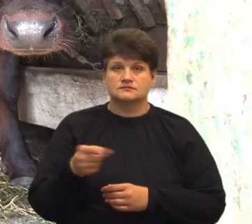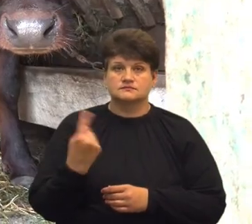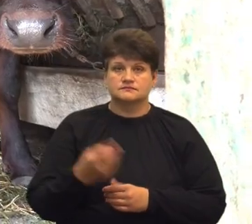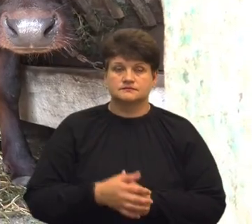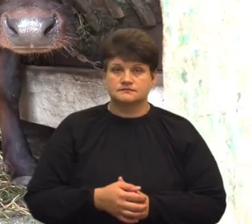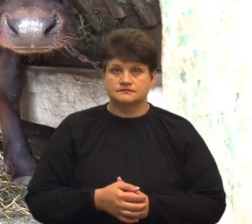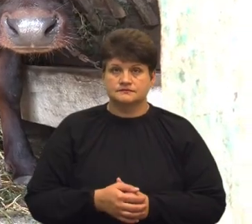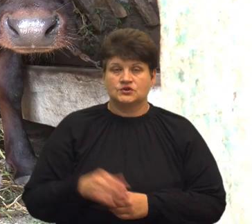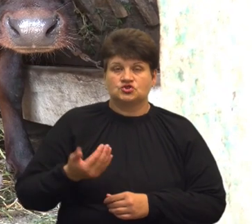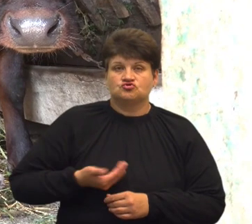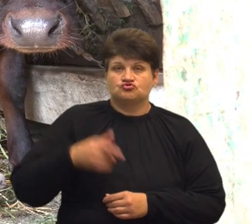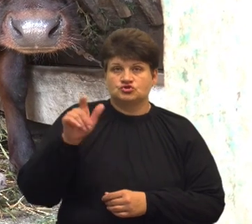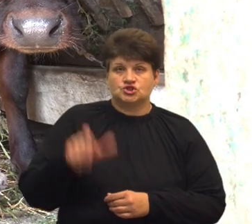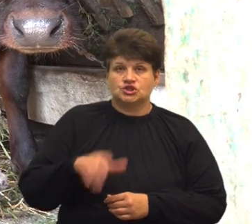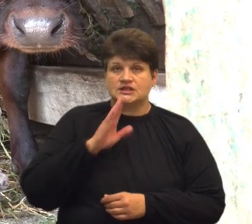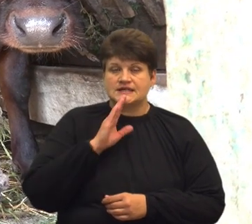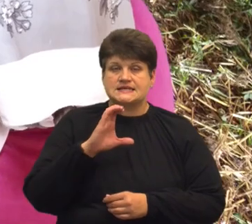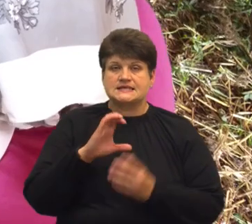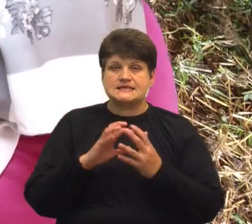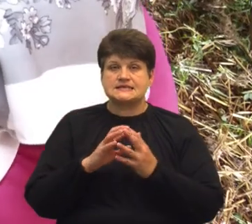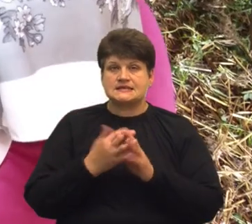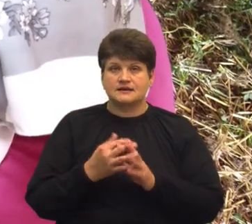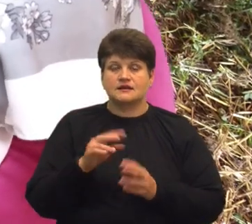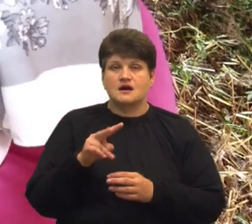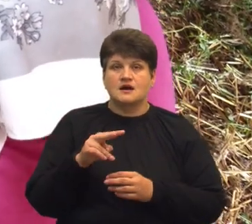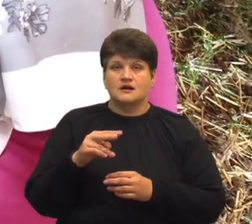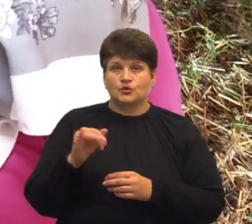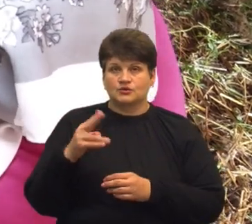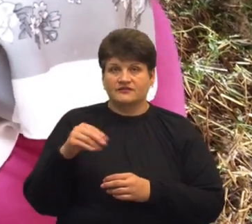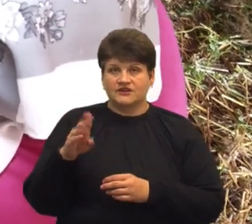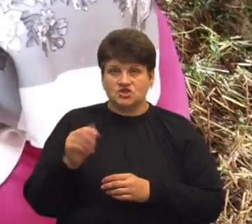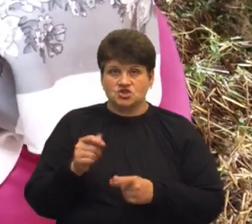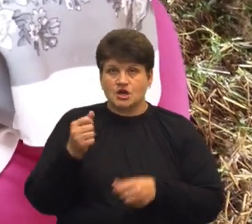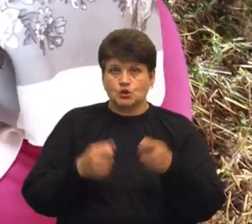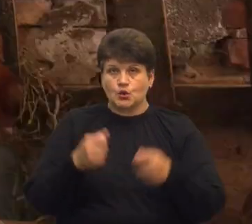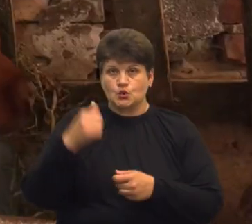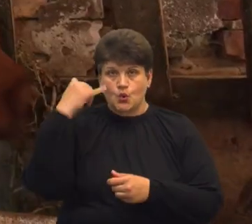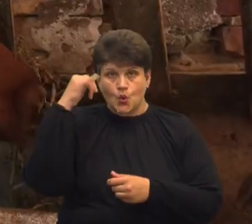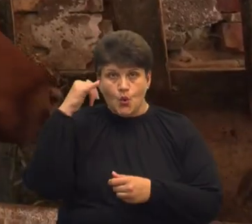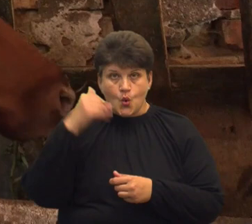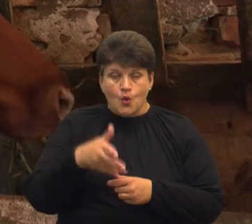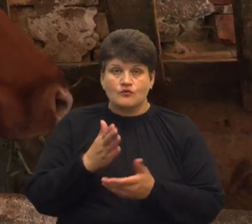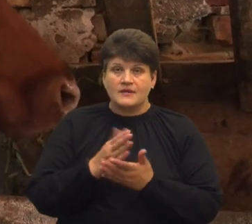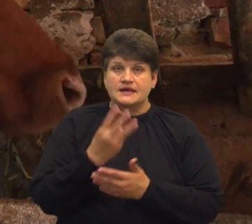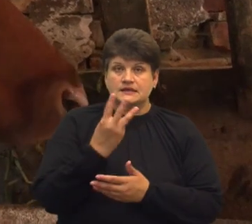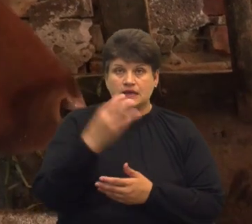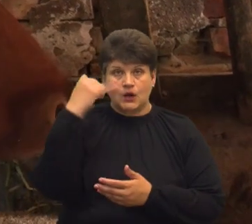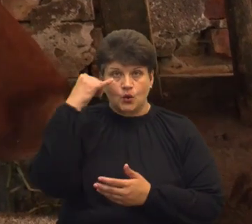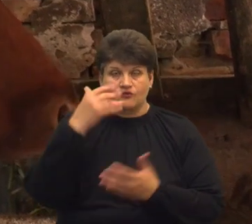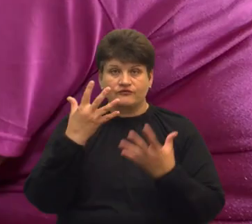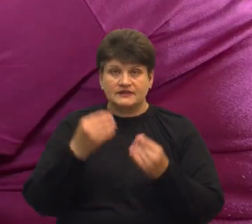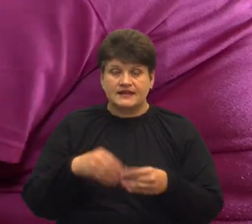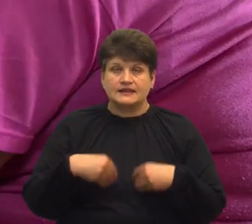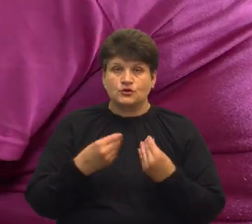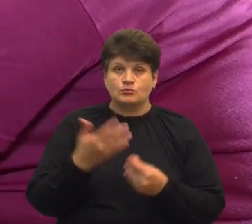Жителька села Людвища Олена Кінчук доїть свою 30-річну крову рижу. Каже, зараз тримає трьох корів. За день вони дають до 55